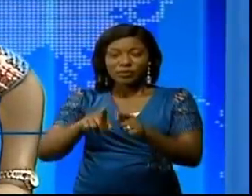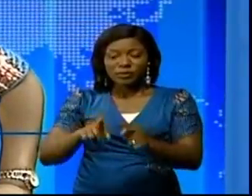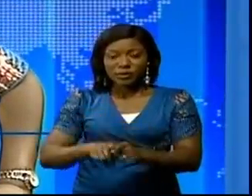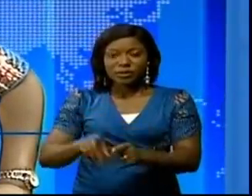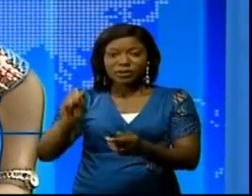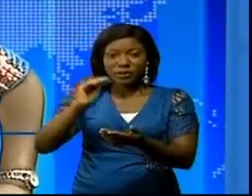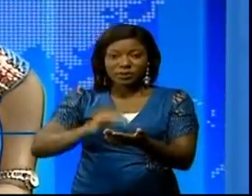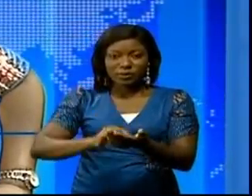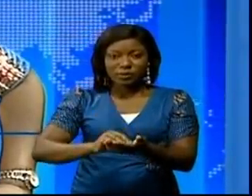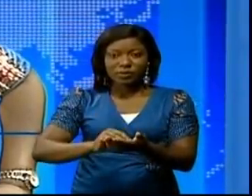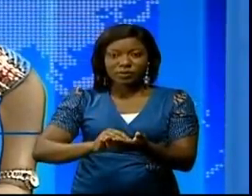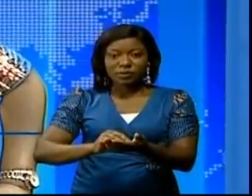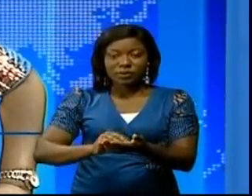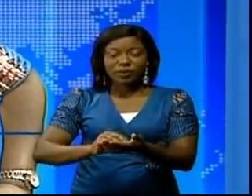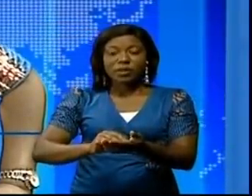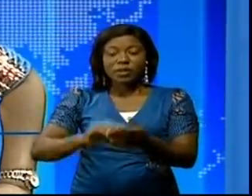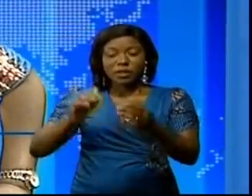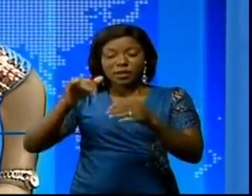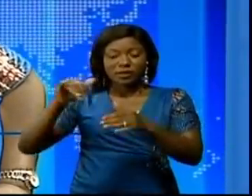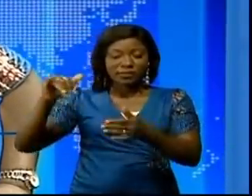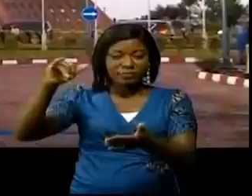au pied de l'avion.